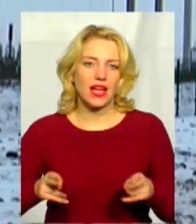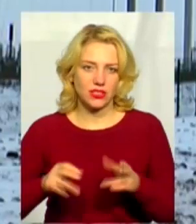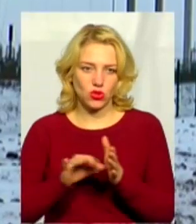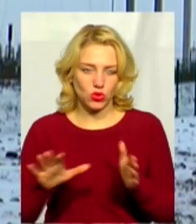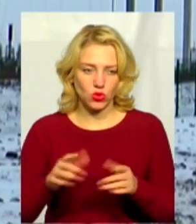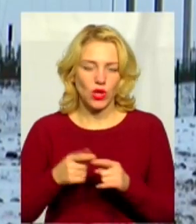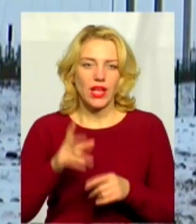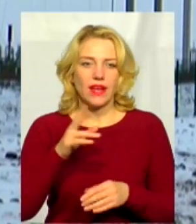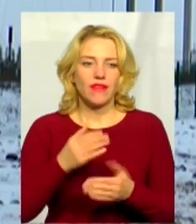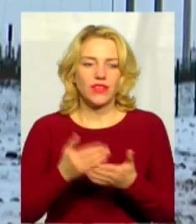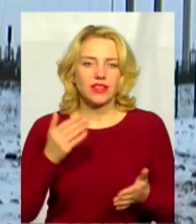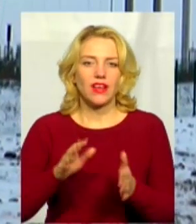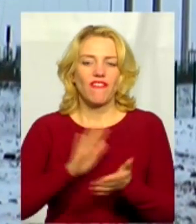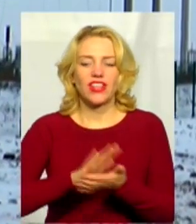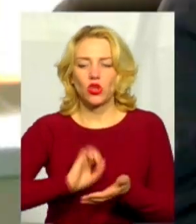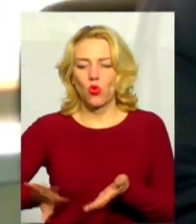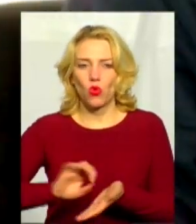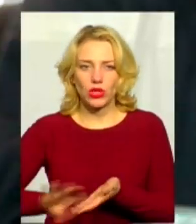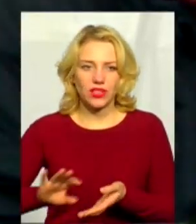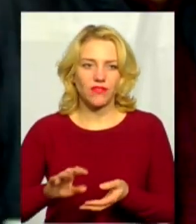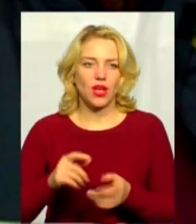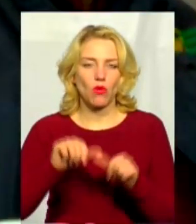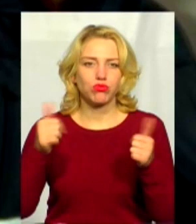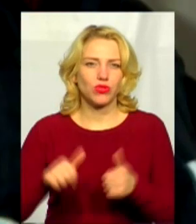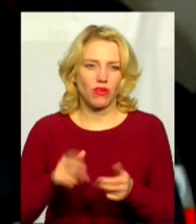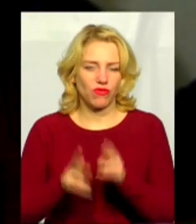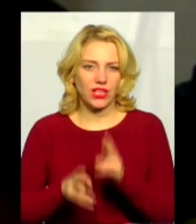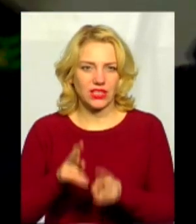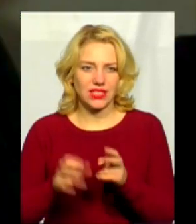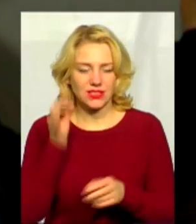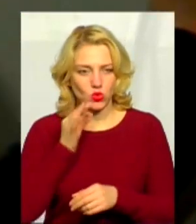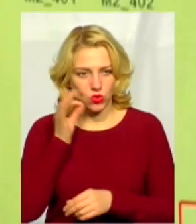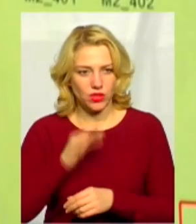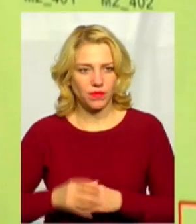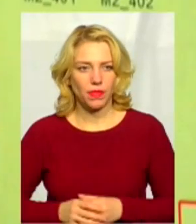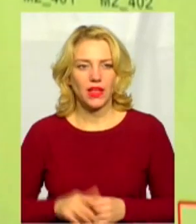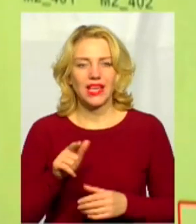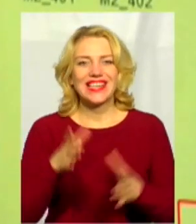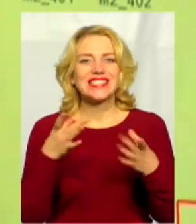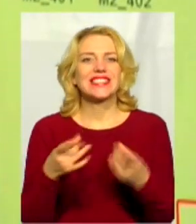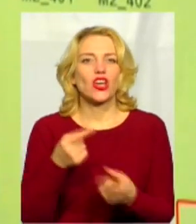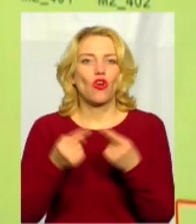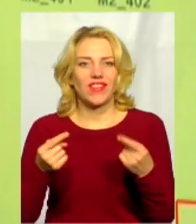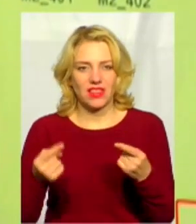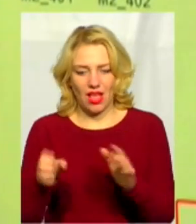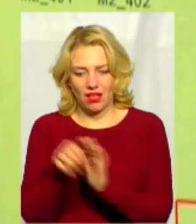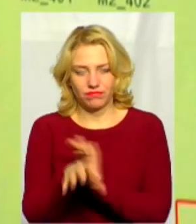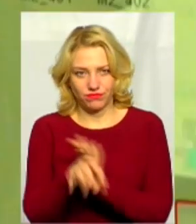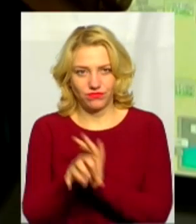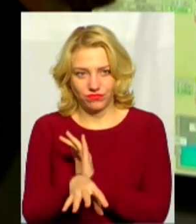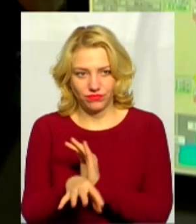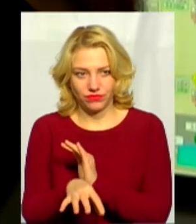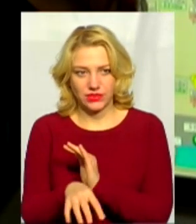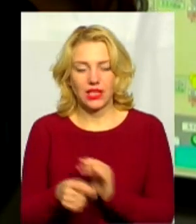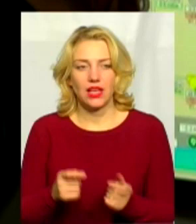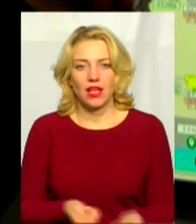демонструє технологію на моніторі комп'ютера. Це приймальне відділення. Сюди ми кладемо сировину, самосвалами її